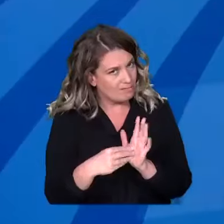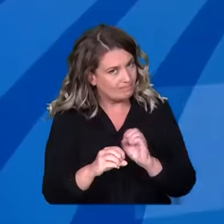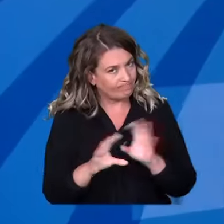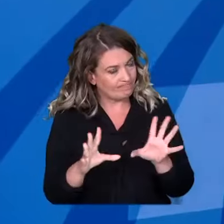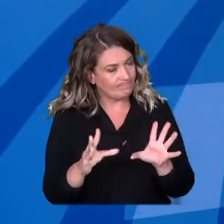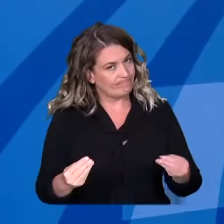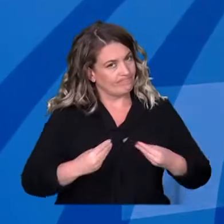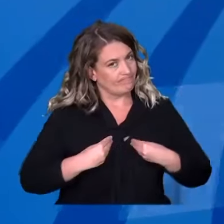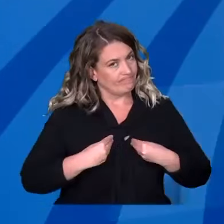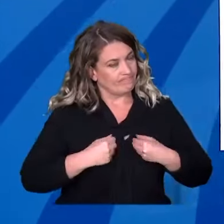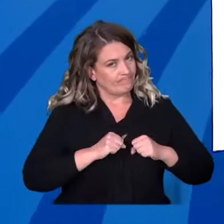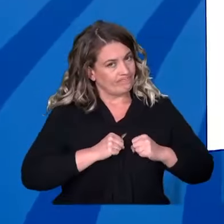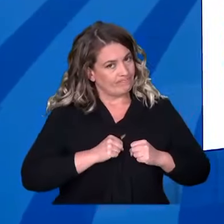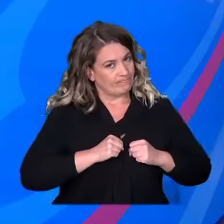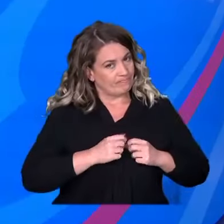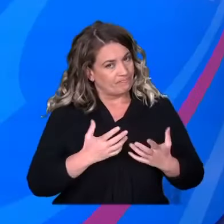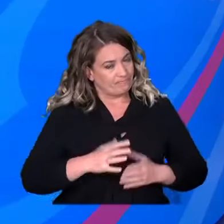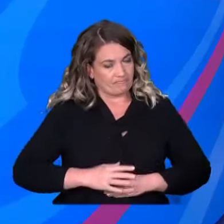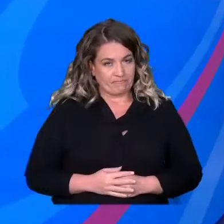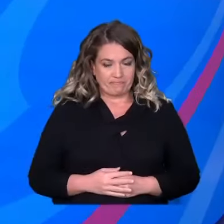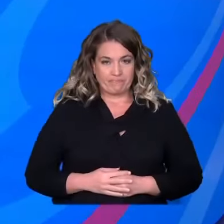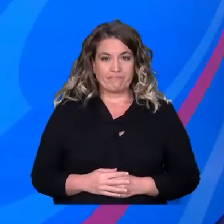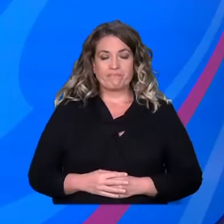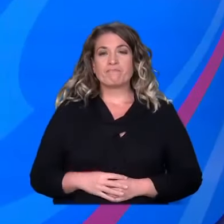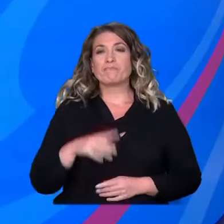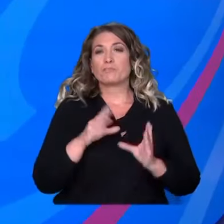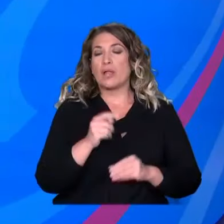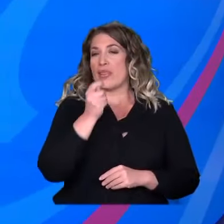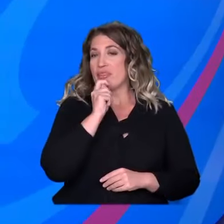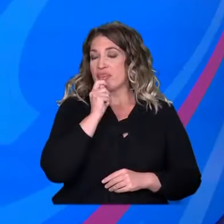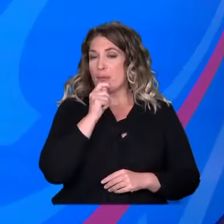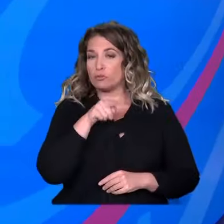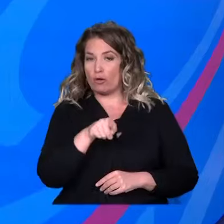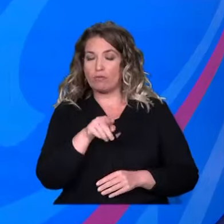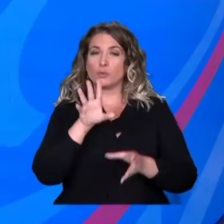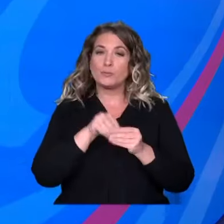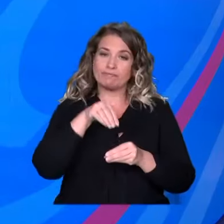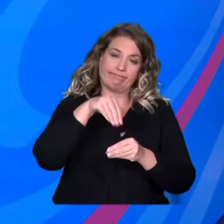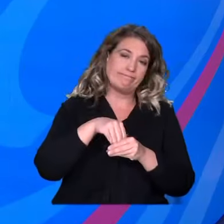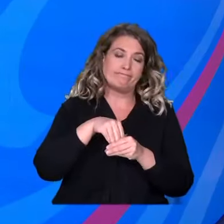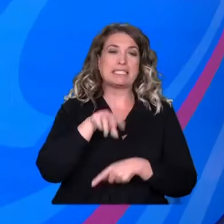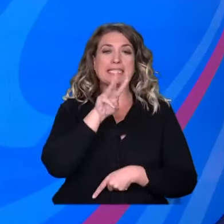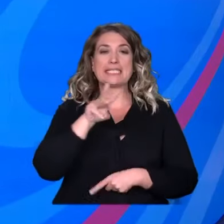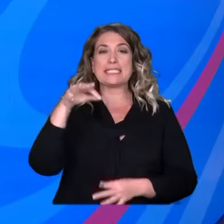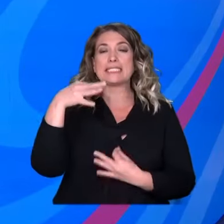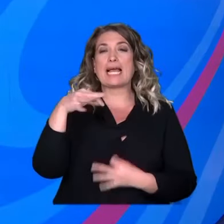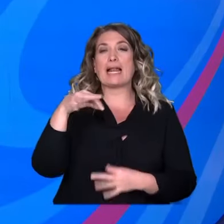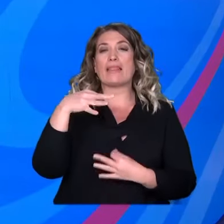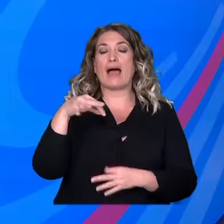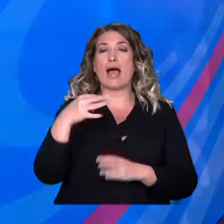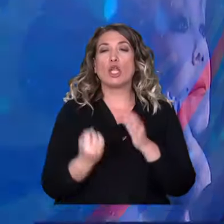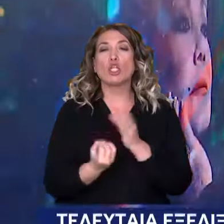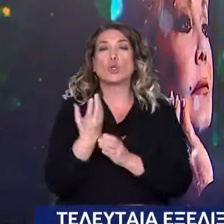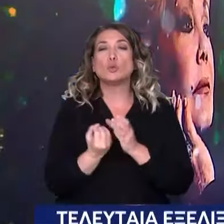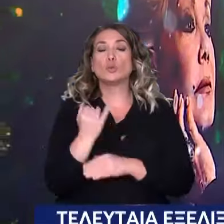Την αποκάλυψε Γιάννα Σουλάκη στο ιατροπίδια.gr και στο νιουζι.gr. Θα τη δούμε τη Γιάννα. Φαίνεται ότι